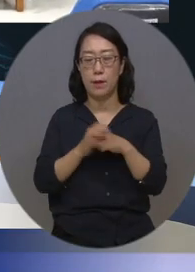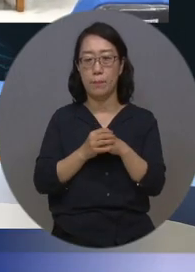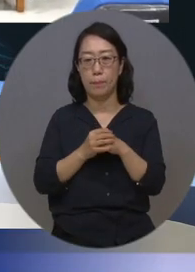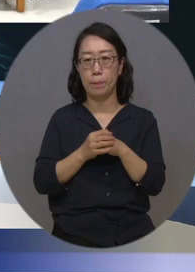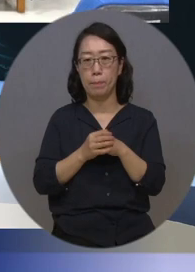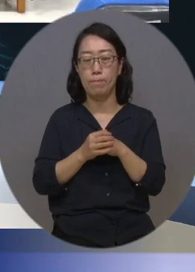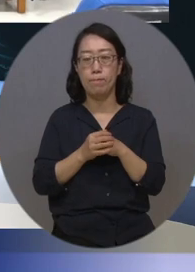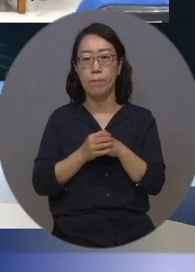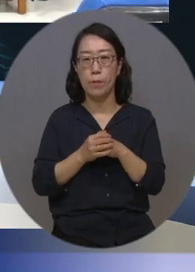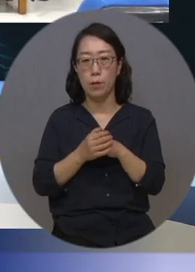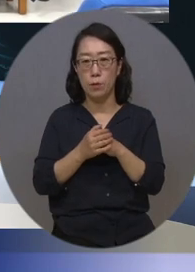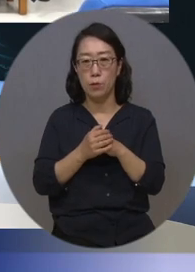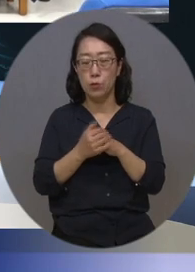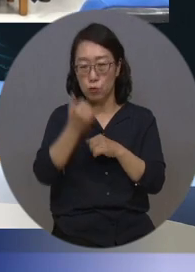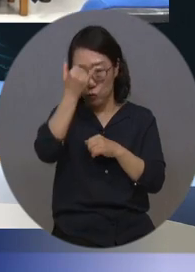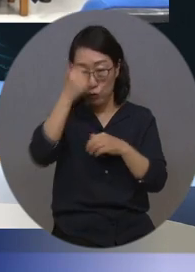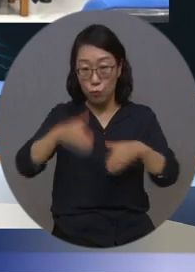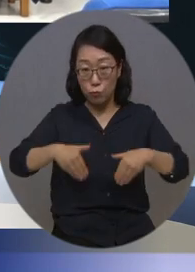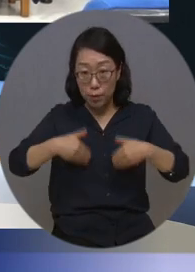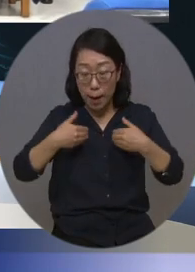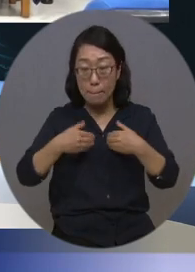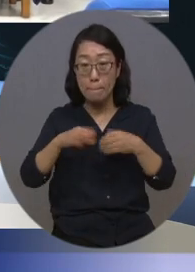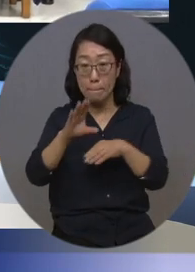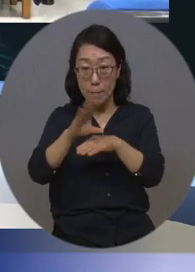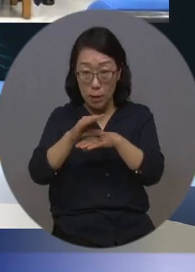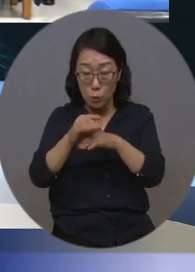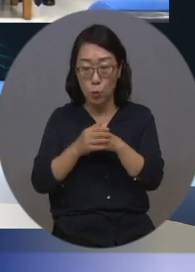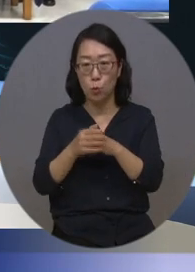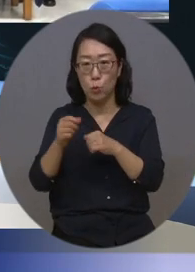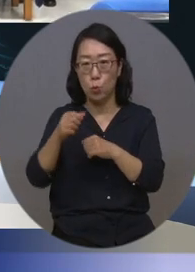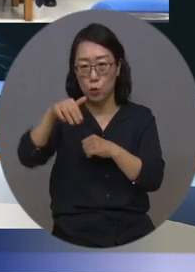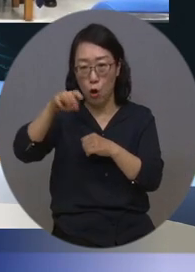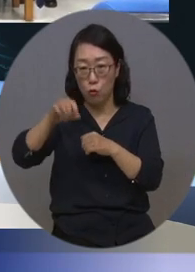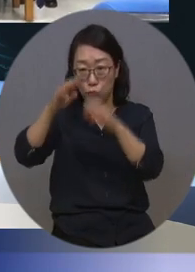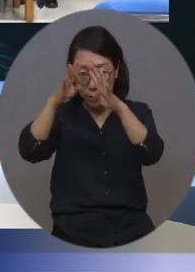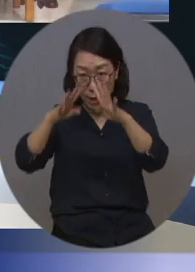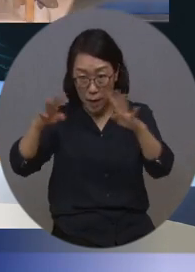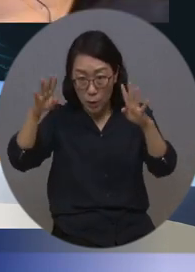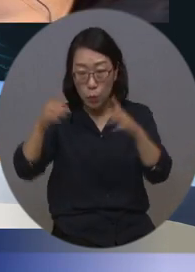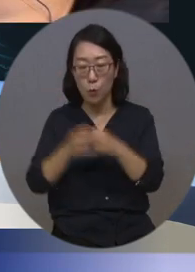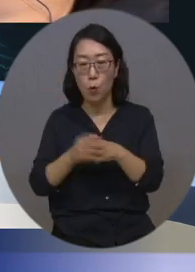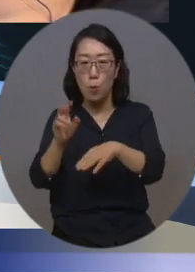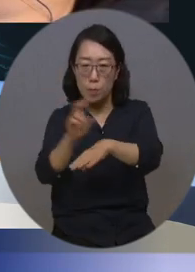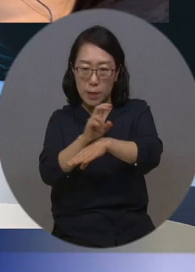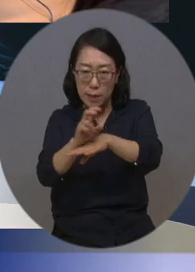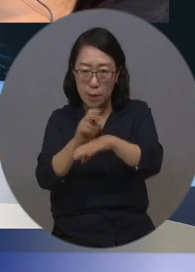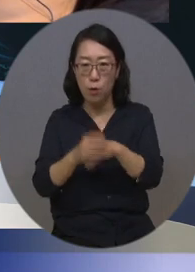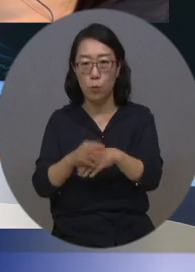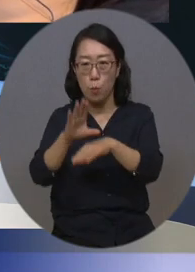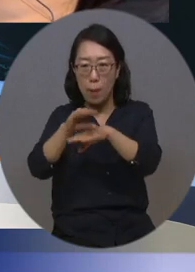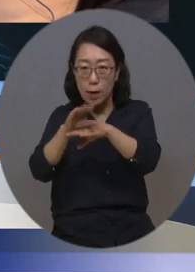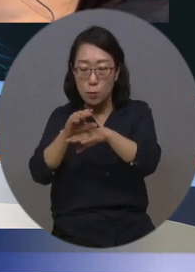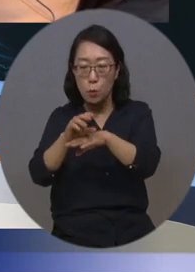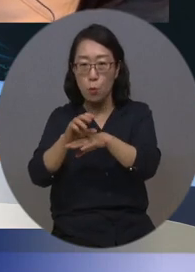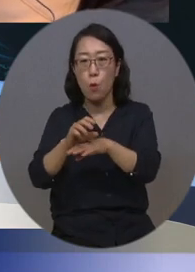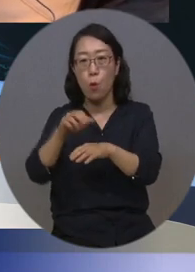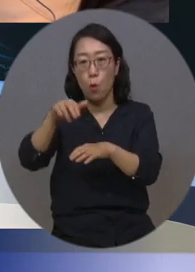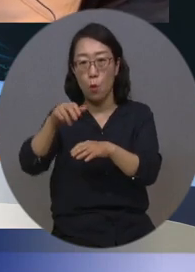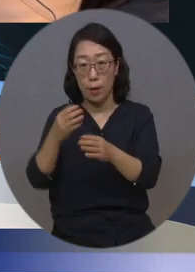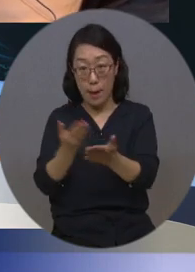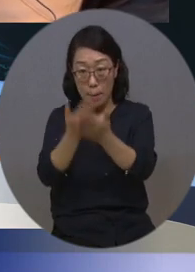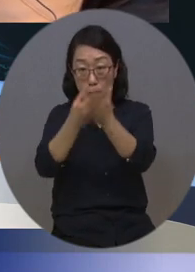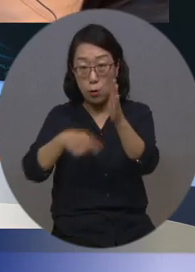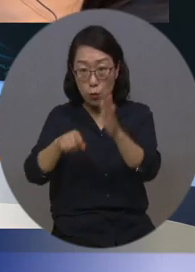복지TV 충남방송과 청운대학교가 미디어 인력 양성과 방송 콘텐츠 개발을 위한 업무 협약을